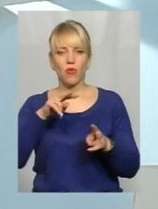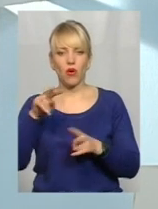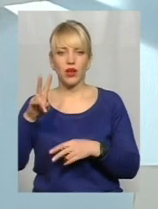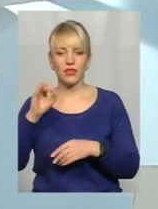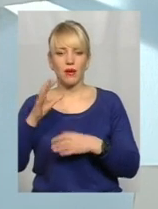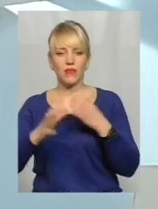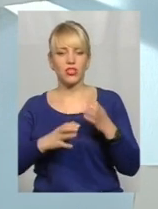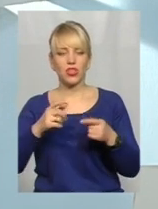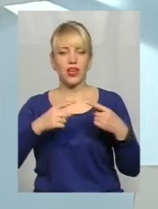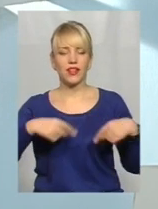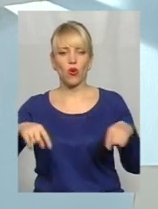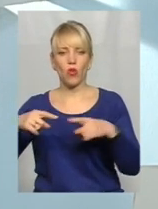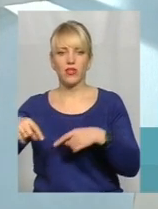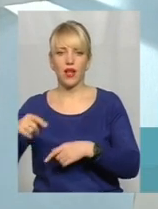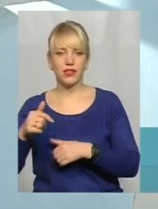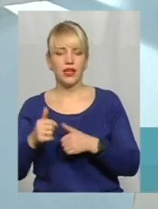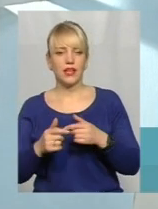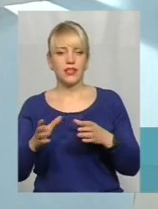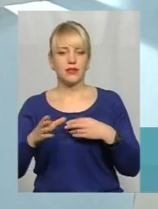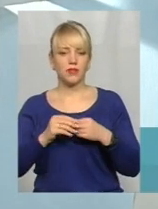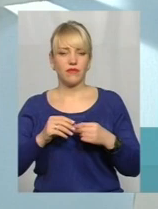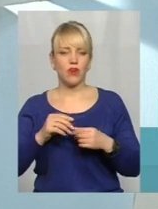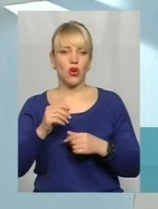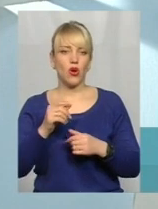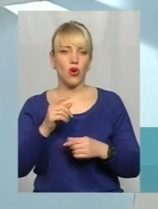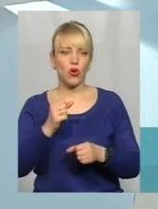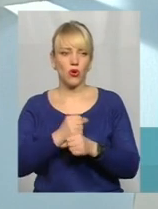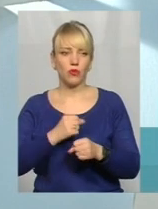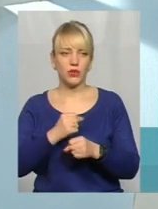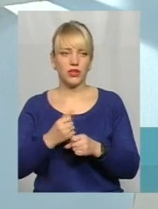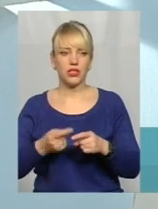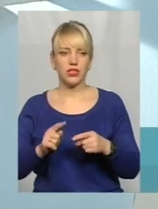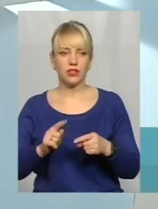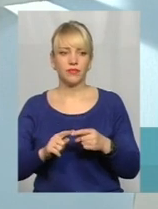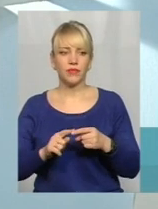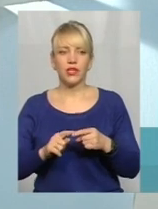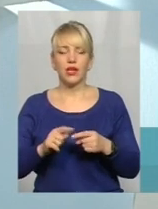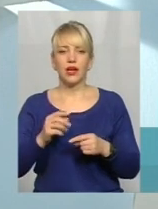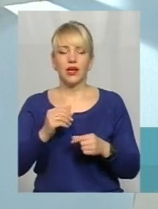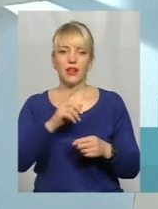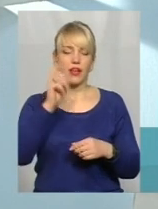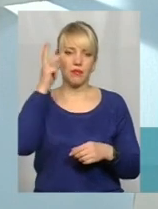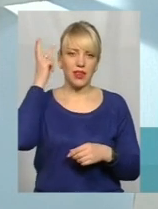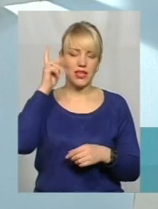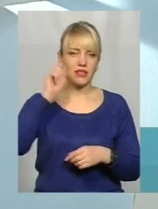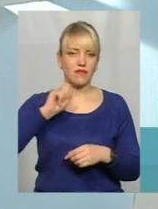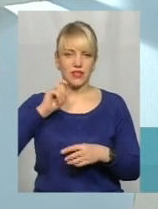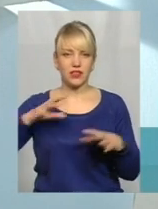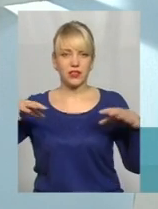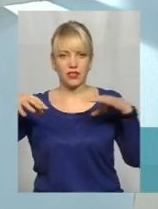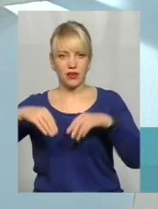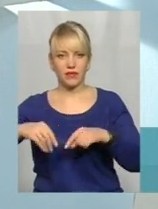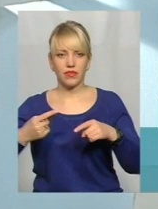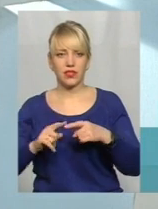цей форум організовує Центр підтримки бізнесу міста Хмельницького спільно з Центром підтримки бізнесу міста Вінниця. Це, власне, є така